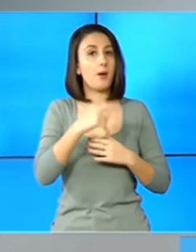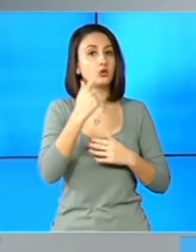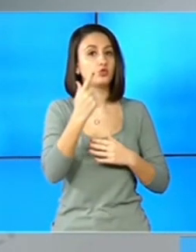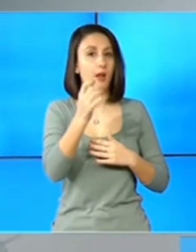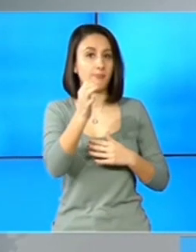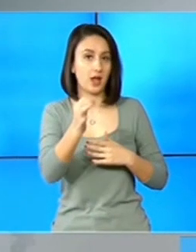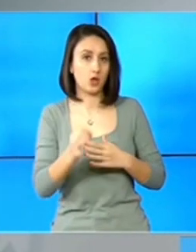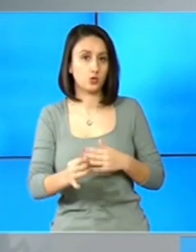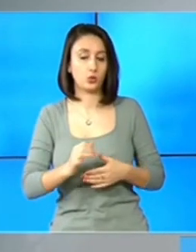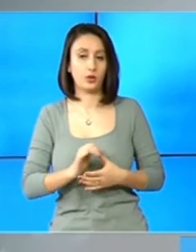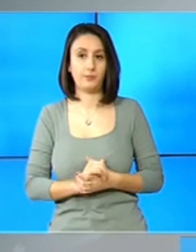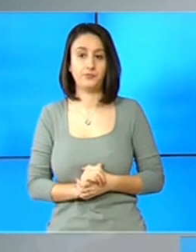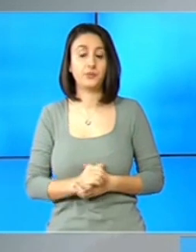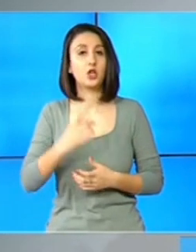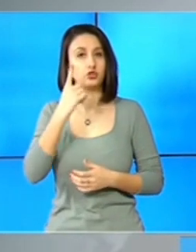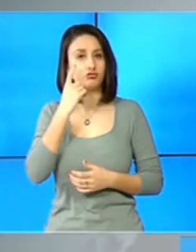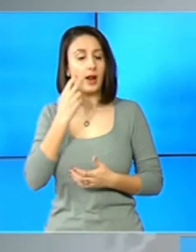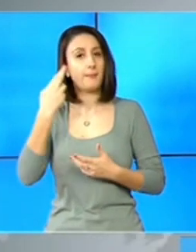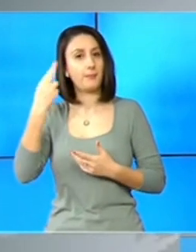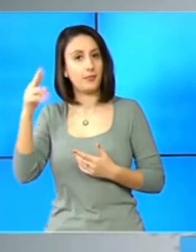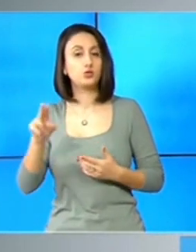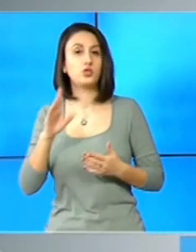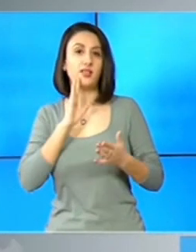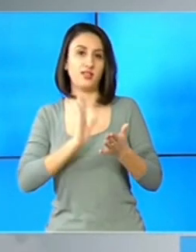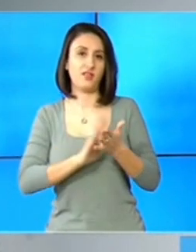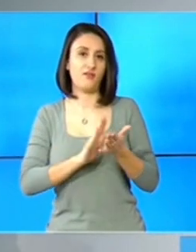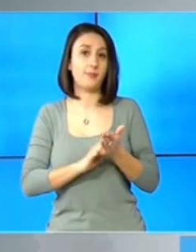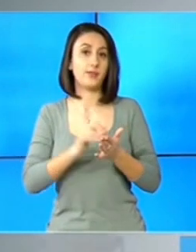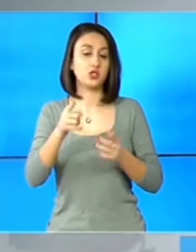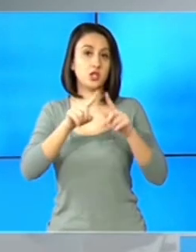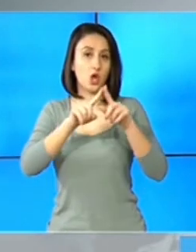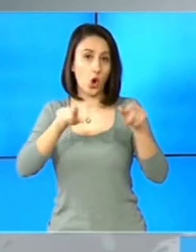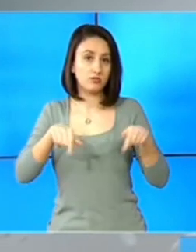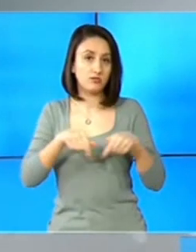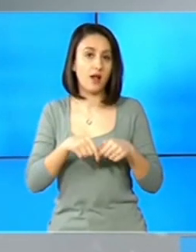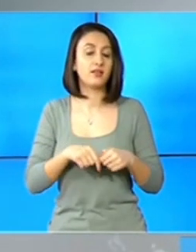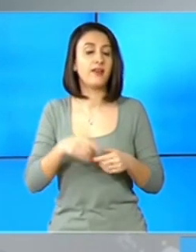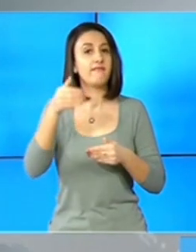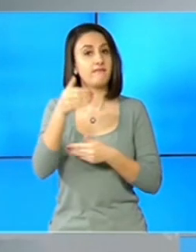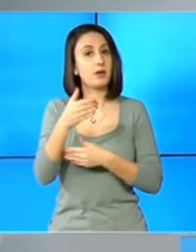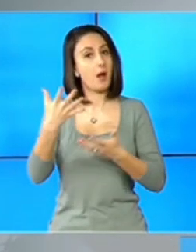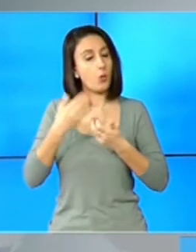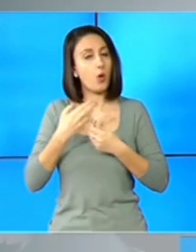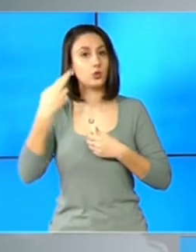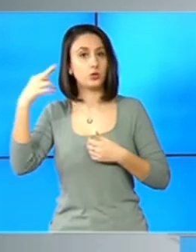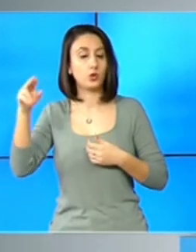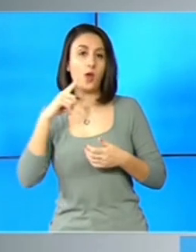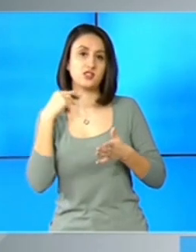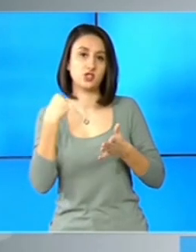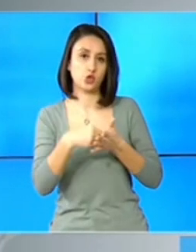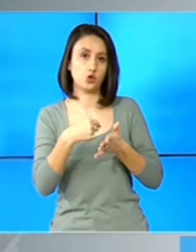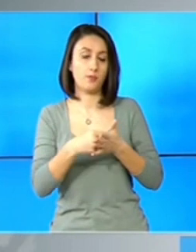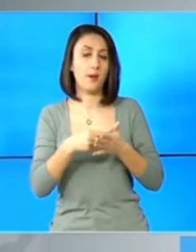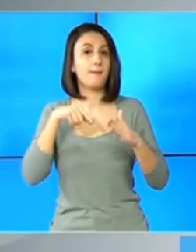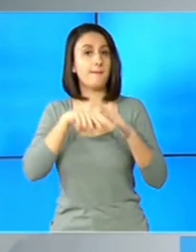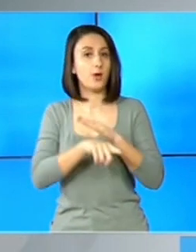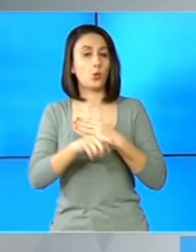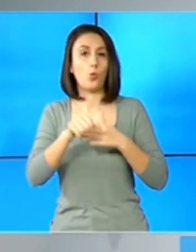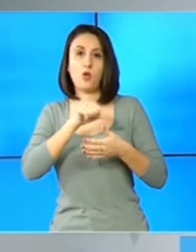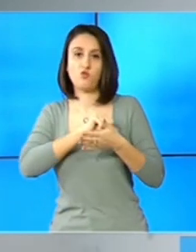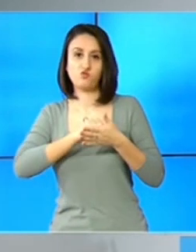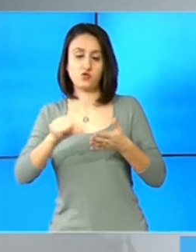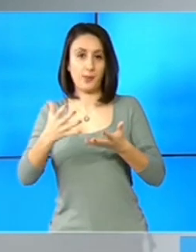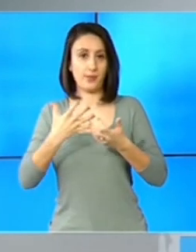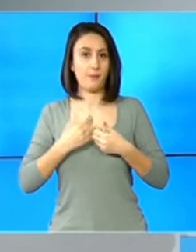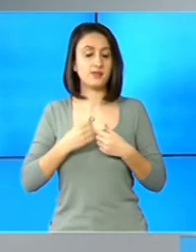47%. S-a încercat prelungirea de facto a acestor contracte, Sindomet încasând în continuare sumele, dar Metrorex refuzând